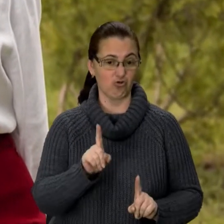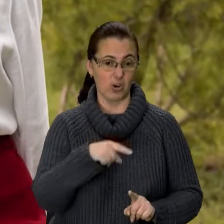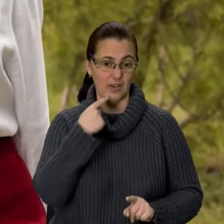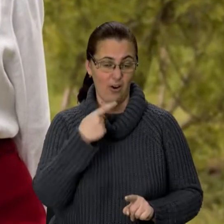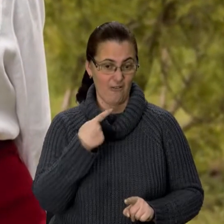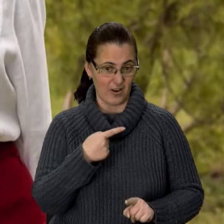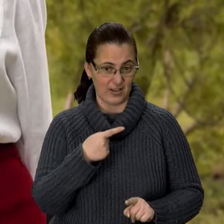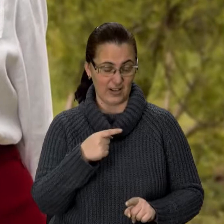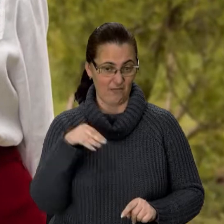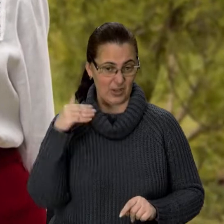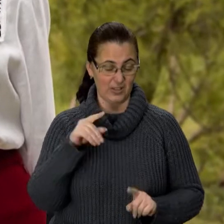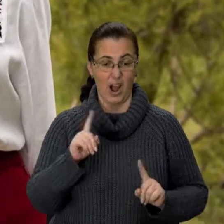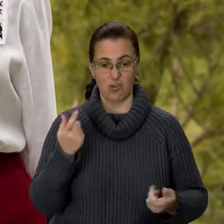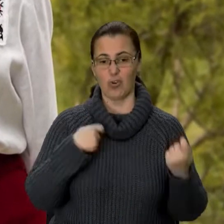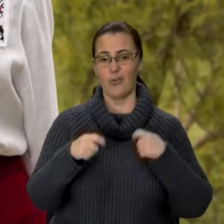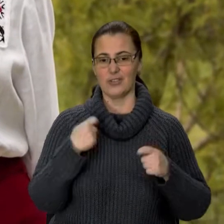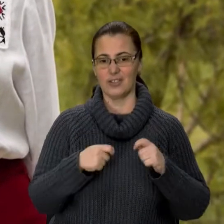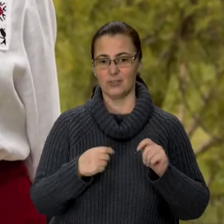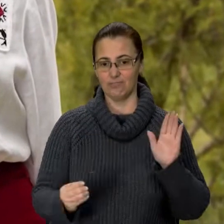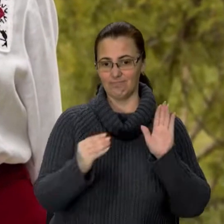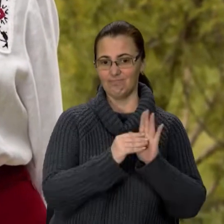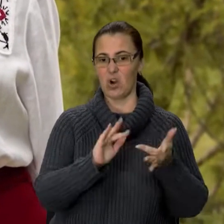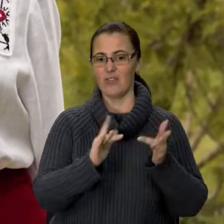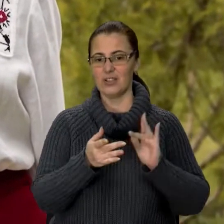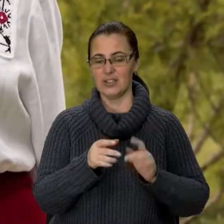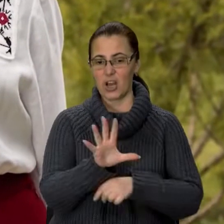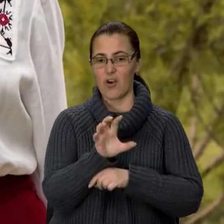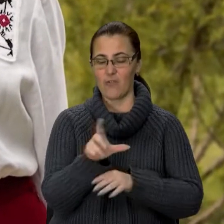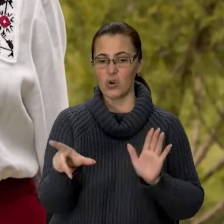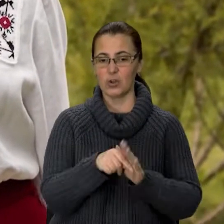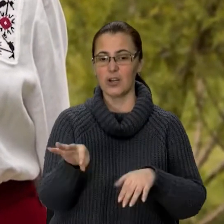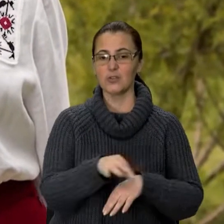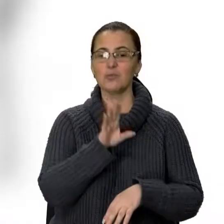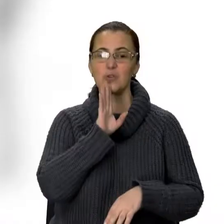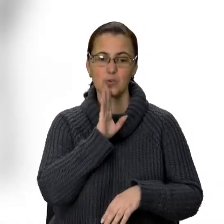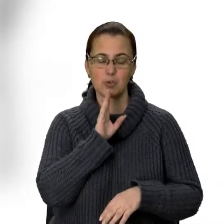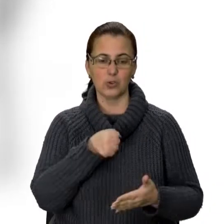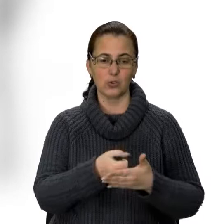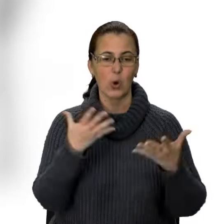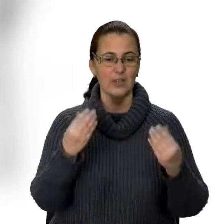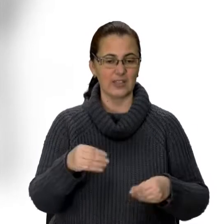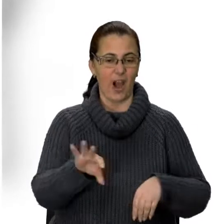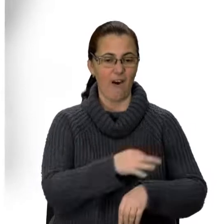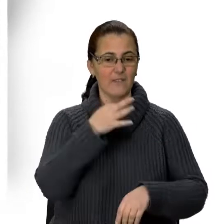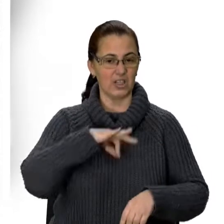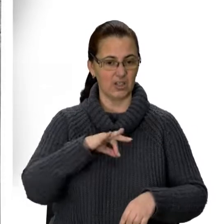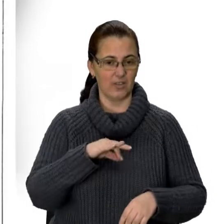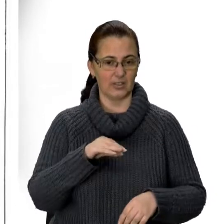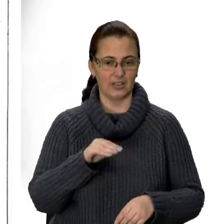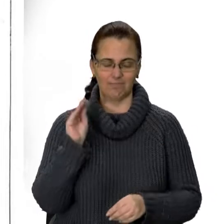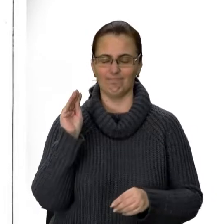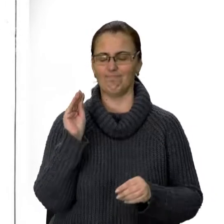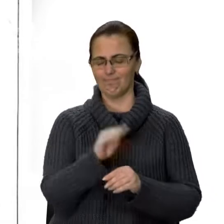а що одягнув. Зеленський виклав у мережу ось це фото з дружиною до Дня вишиванки. І опинився під шквалом фотожабі